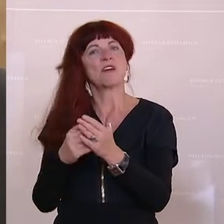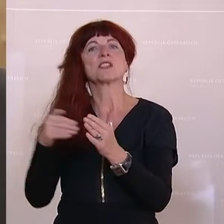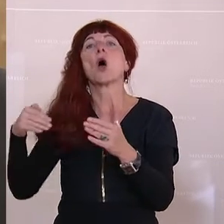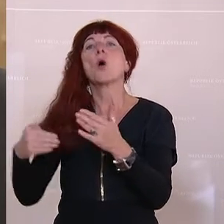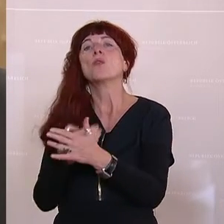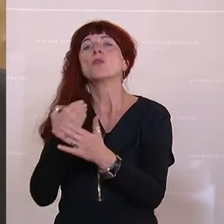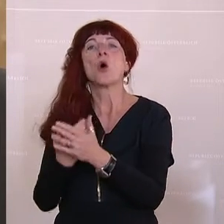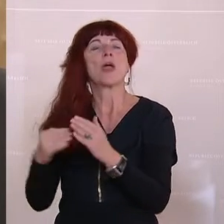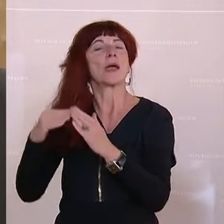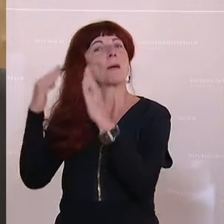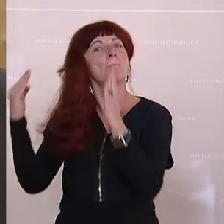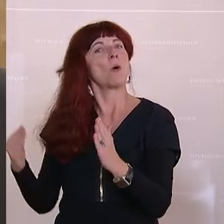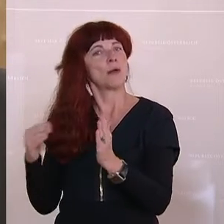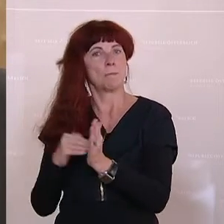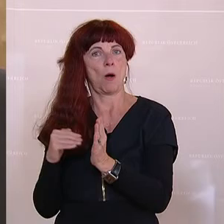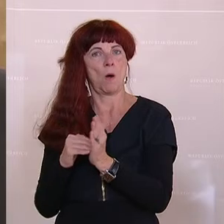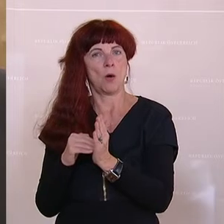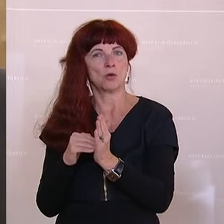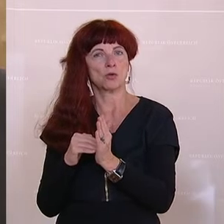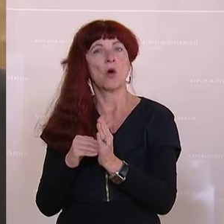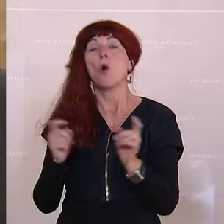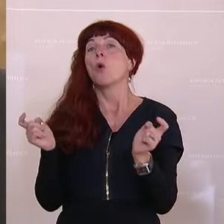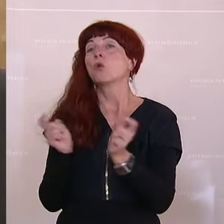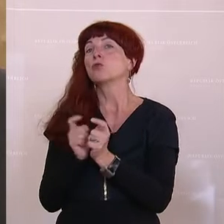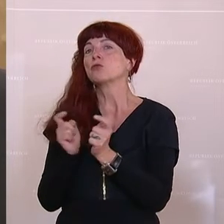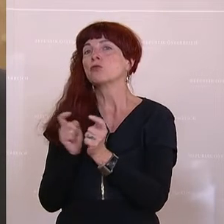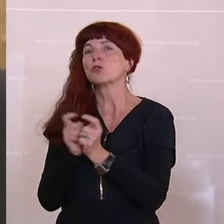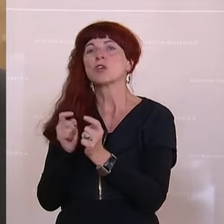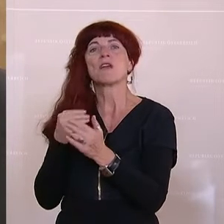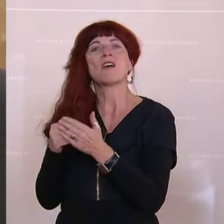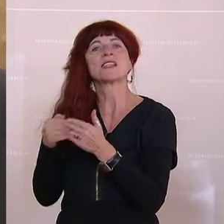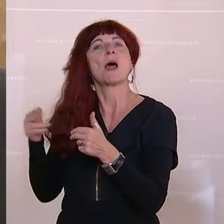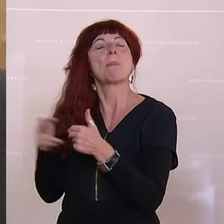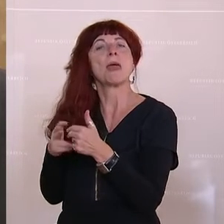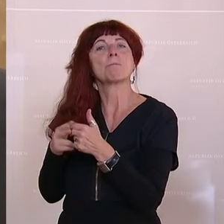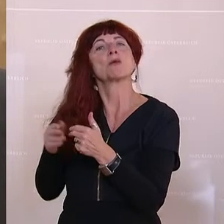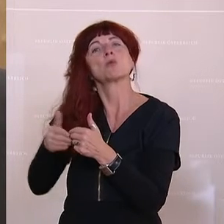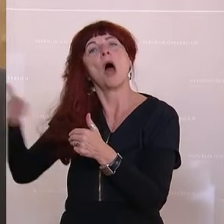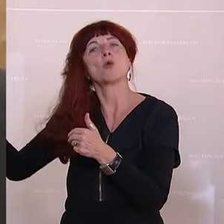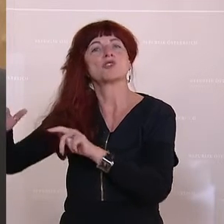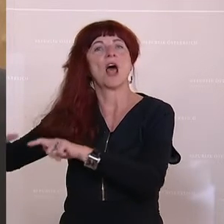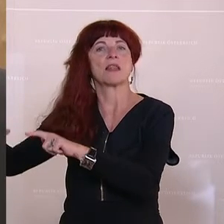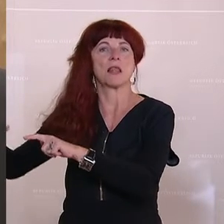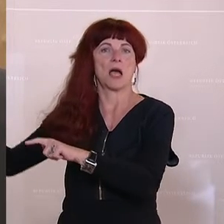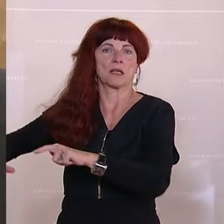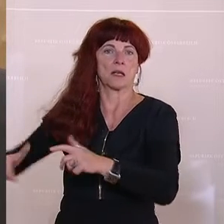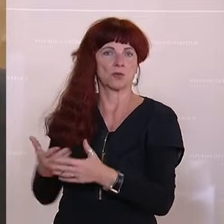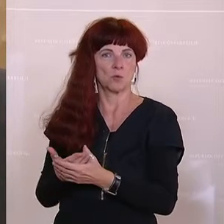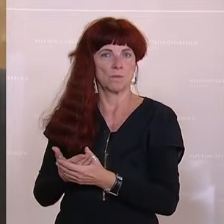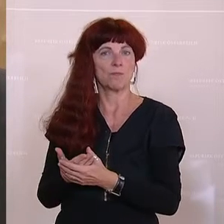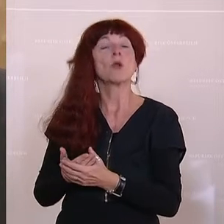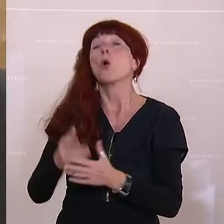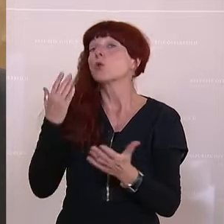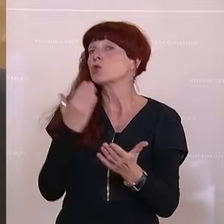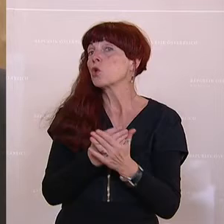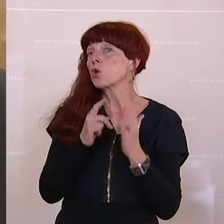errichtenden Gebäude samt der Funktionszugehörigen Neben- und Außenanlagen. Wie bereits mehrfach kommuniziert, soll